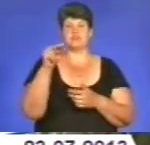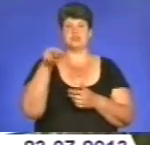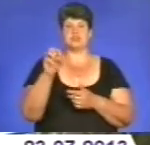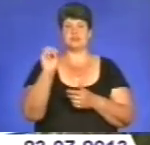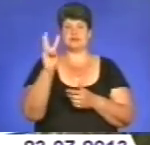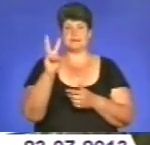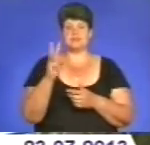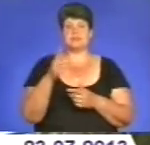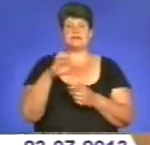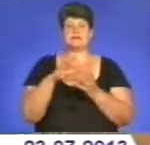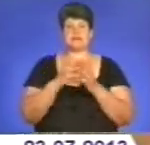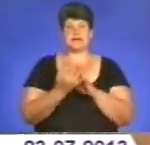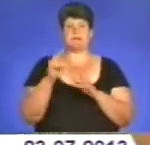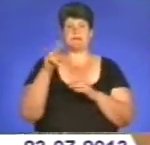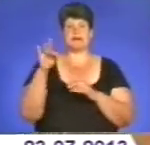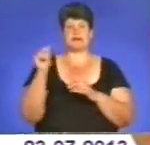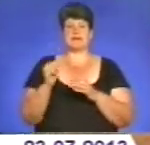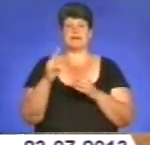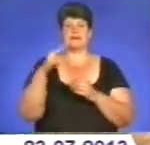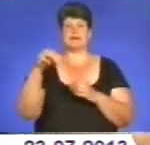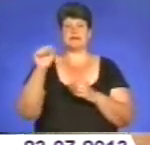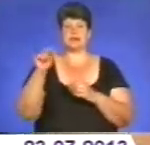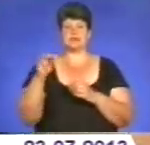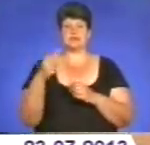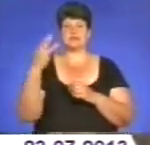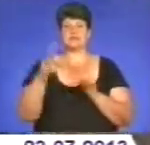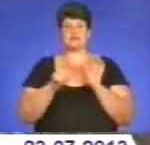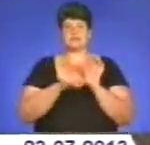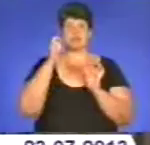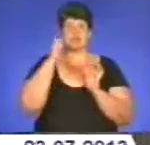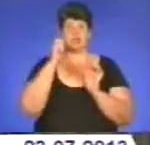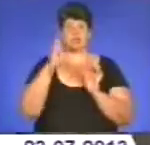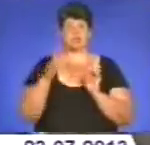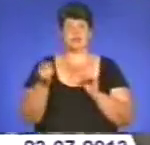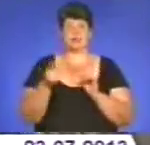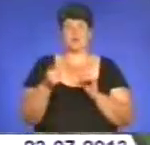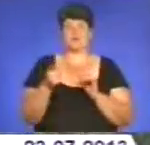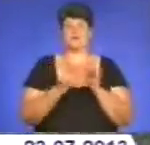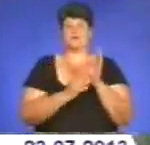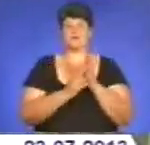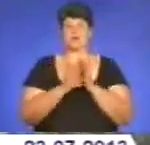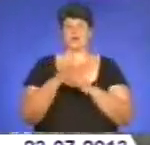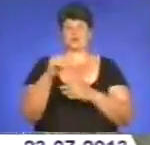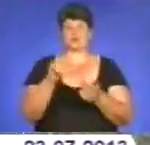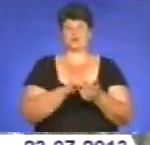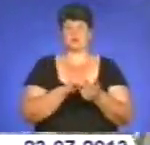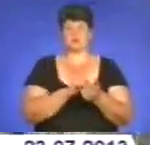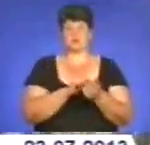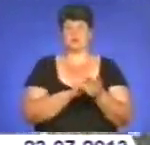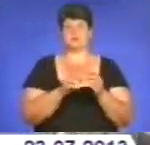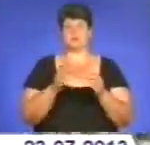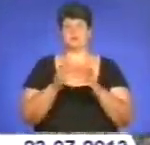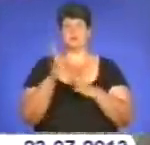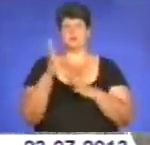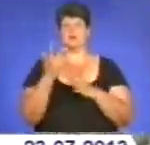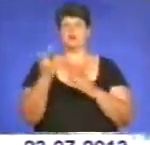на своїй даче у селі Петриків 36-річний тернополянин. З'ясувалося, що молодий чоловік не тільки вирощував наркомісні речовини, а й полюбляв